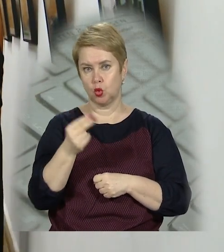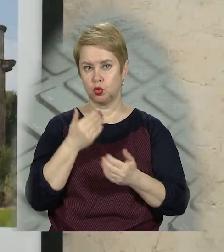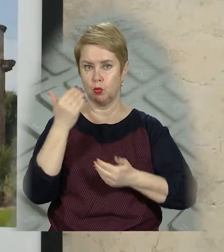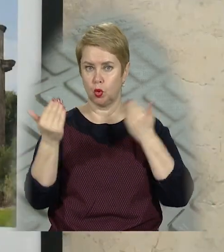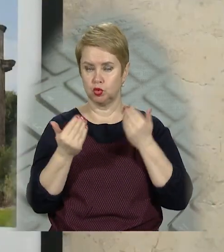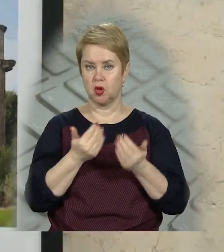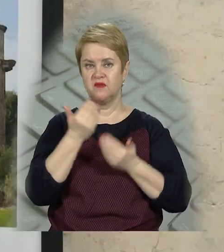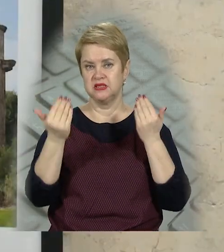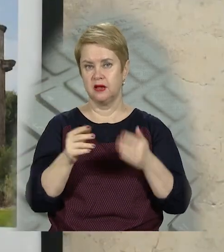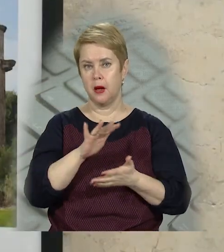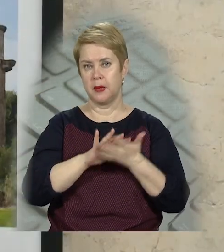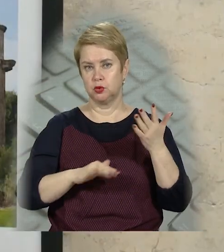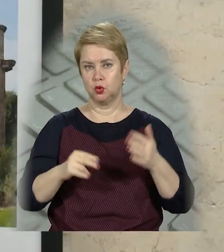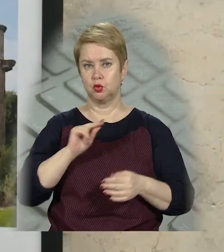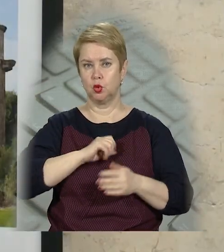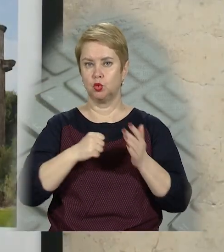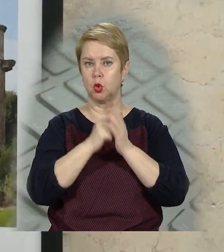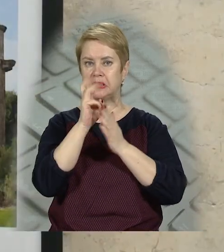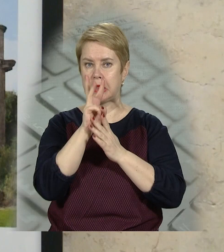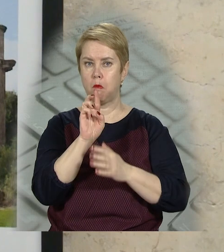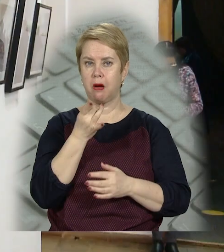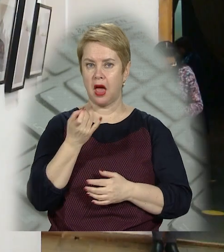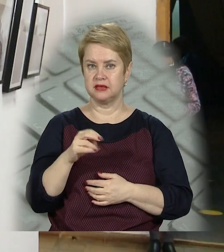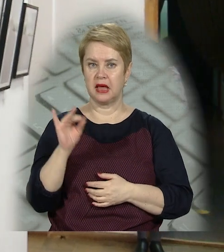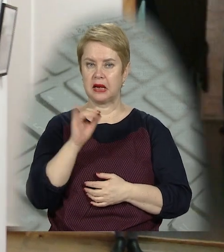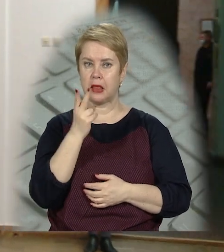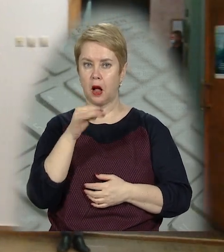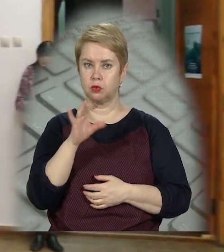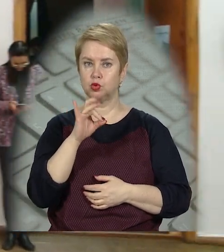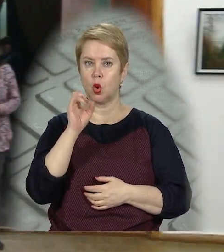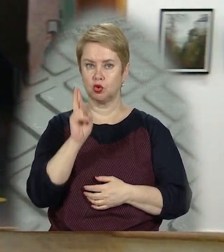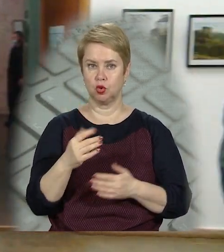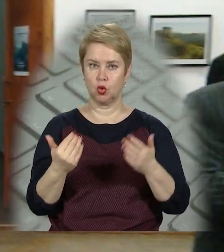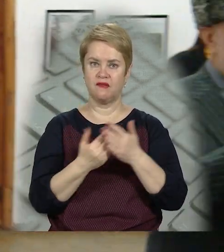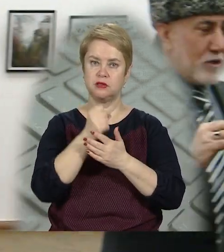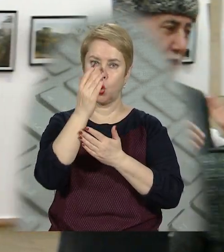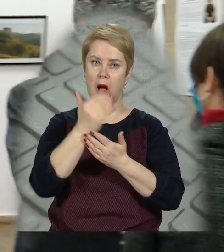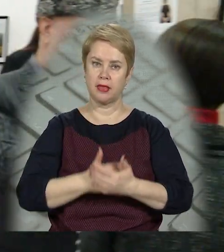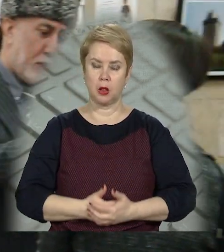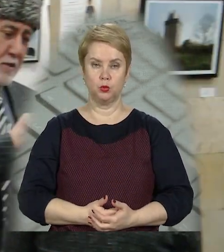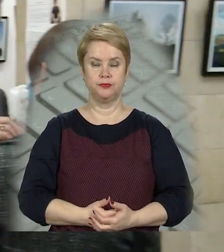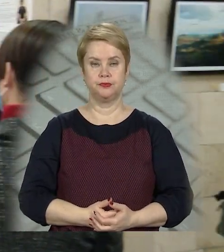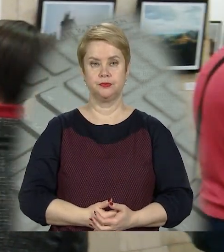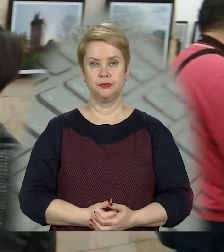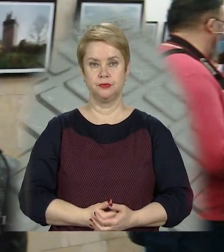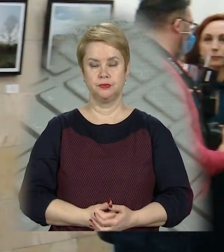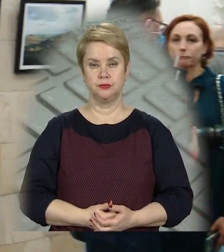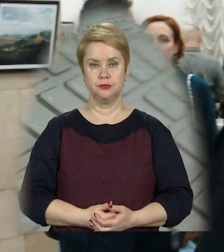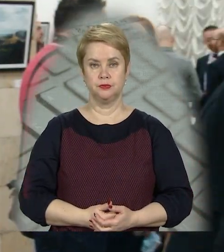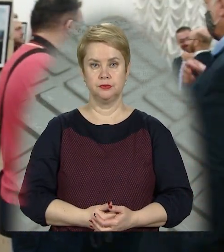музеї. Виставка працює до 13 березня. Ірина Каблоцька, Станіслав Сторожук, новини 11 каналу.